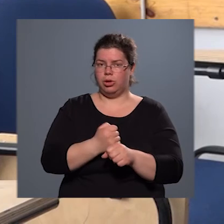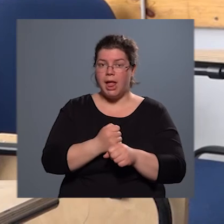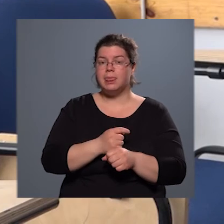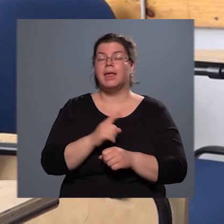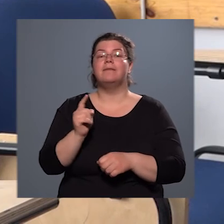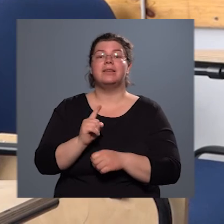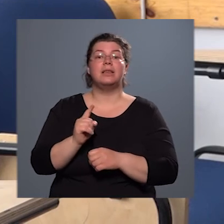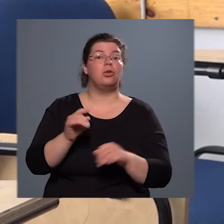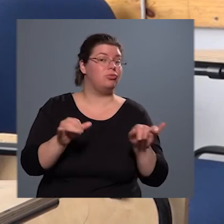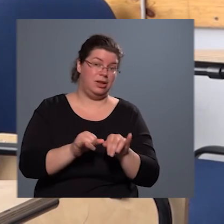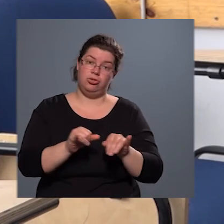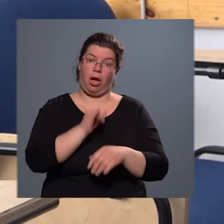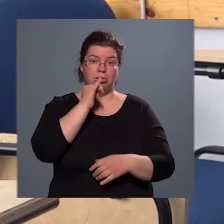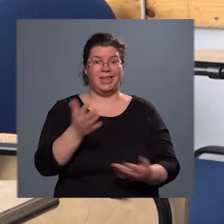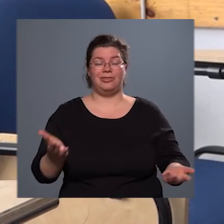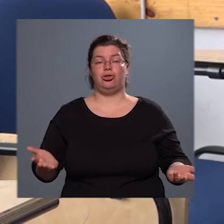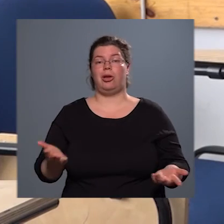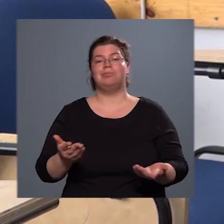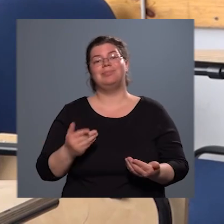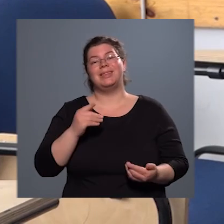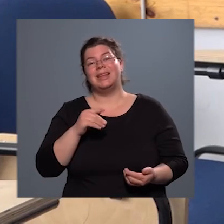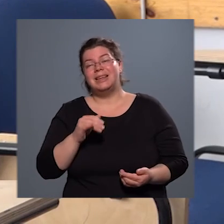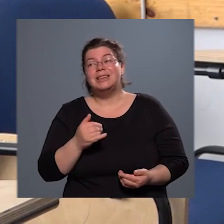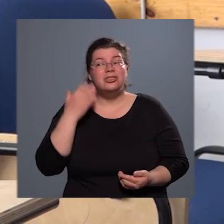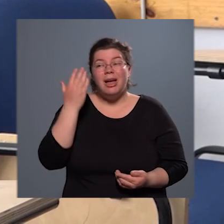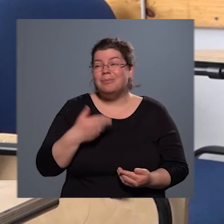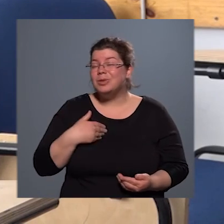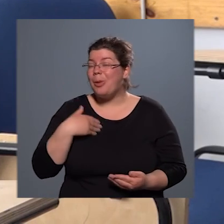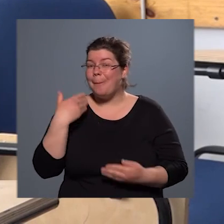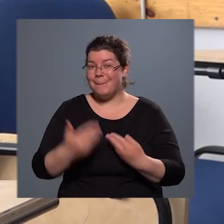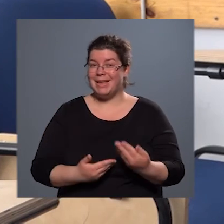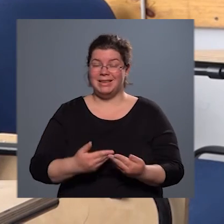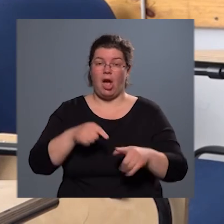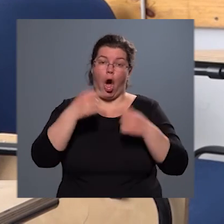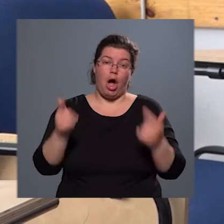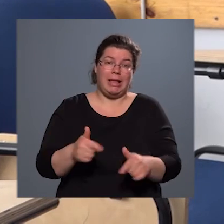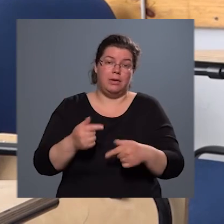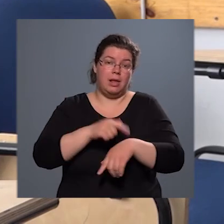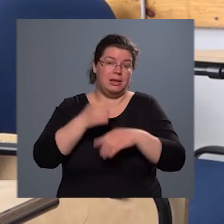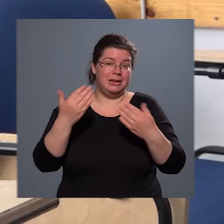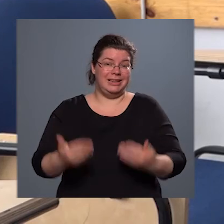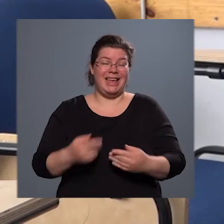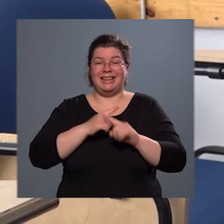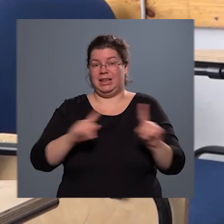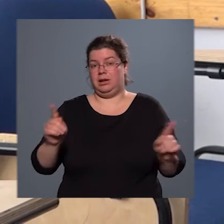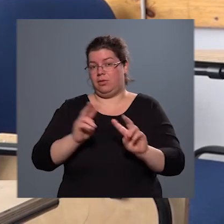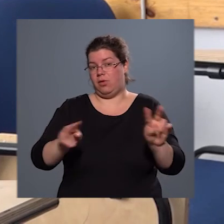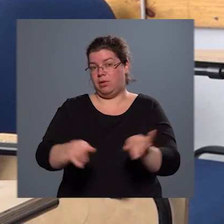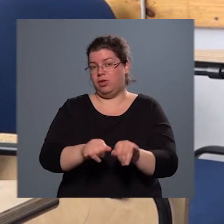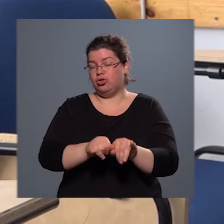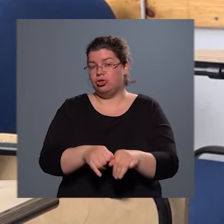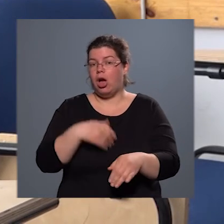vizsga nincsen, tehát az is nem tudom meddig határozatlan ideig le van tiltva a vizsga. Amikor a